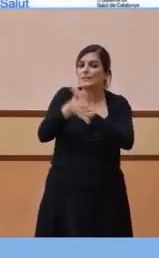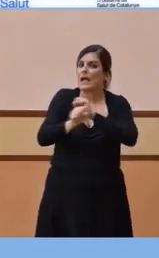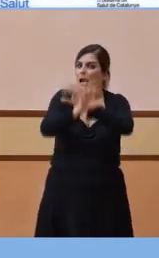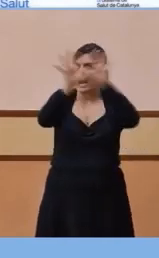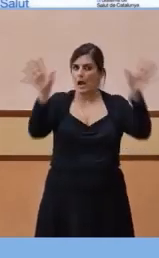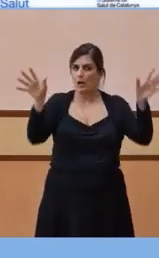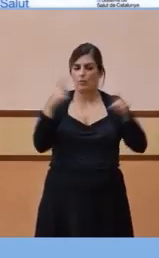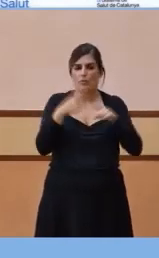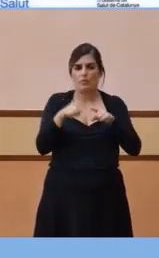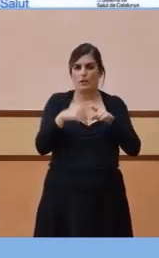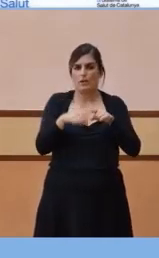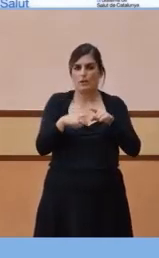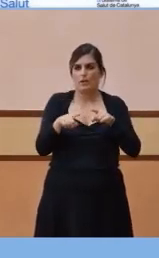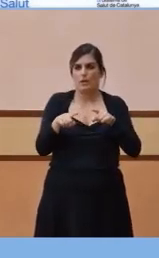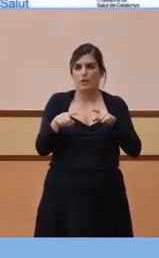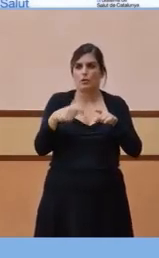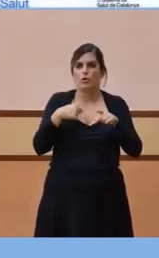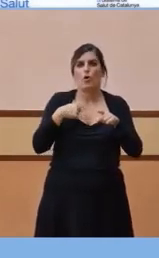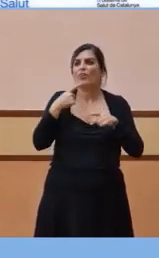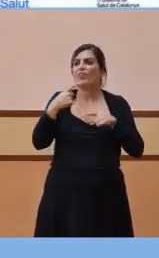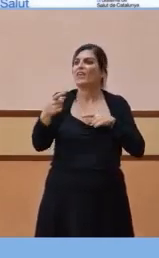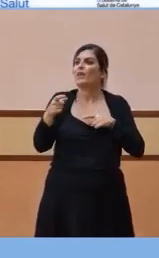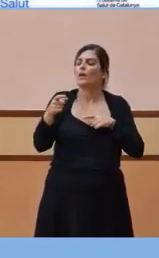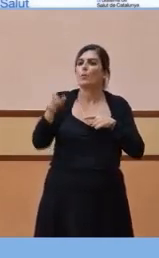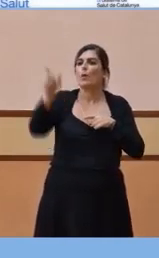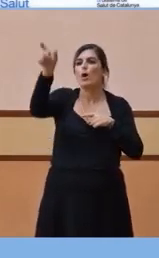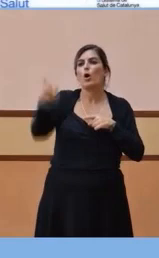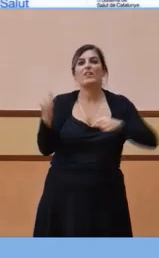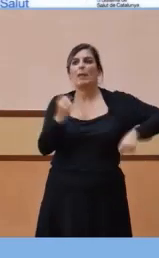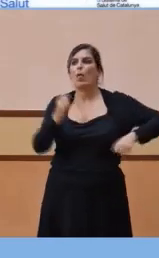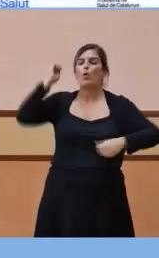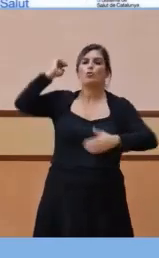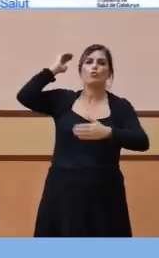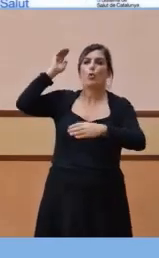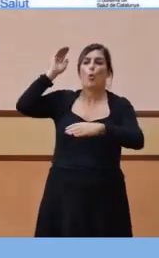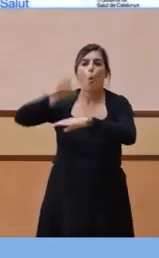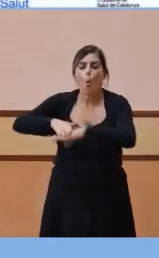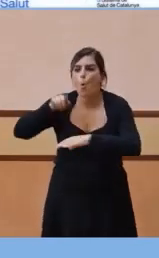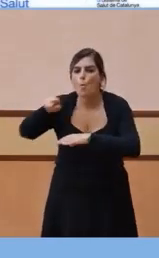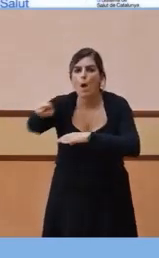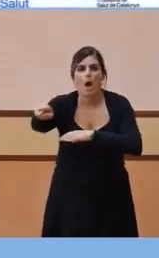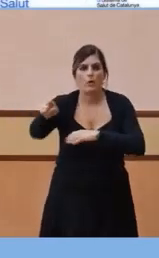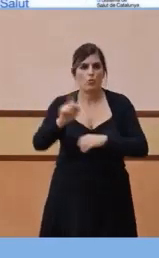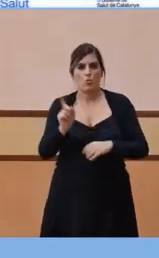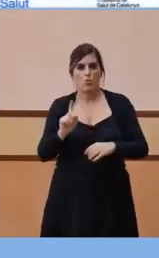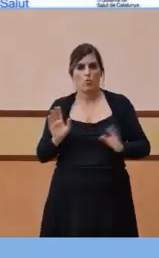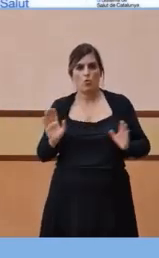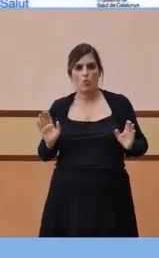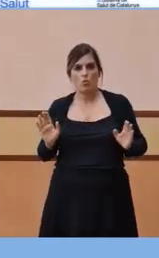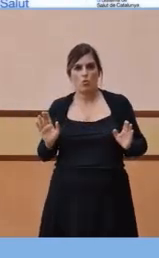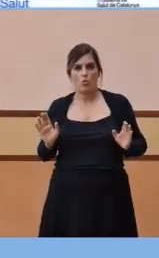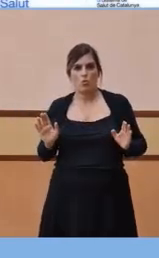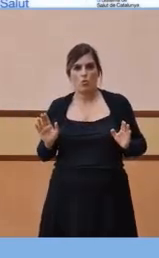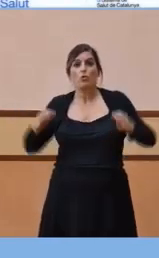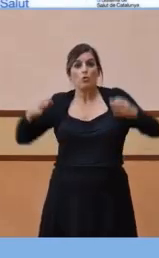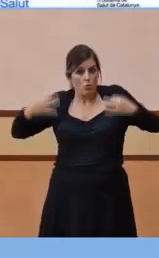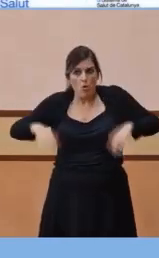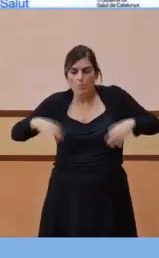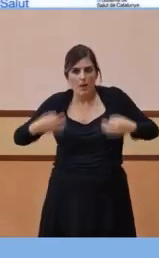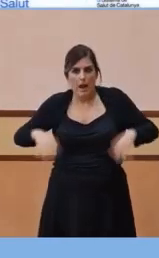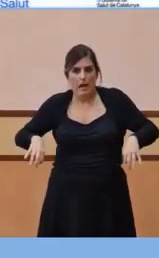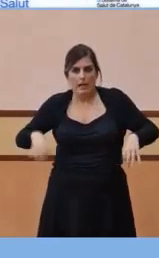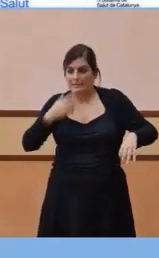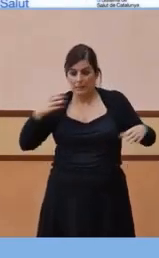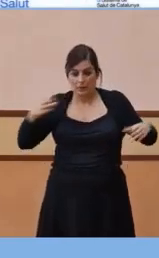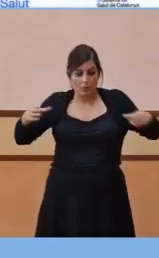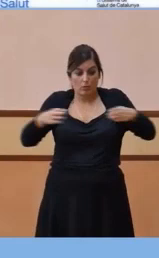estigmatitzar o responsabilitzar els treballadors i treballadors, en cap moment, és que és el normal. Si hi ha transmissió